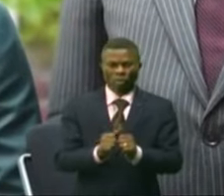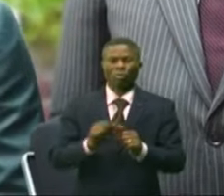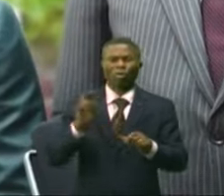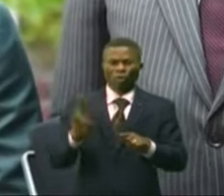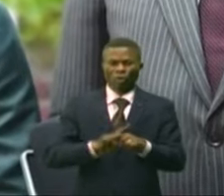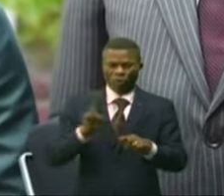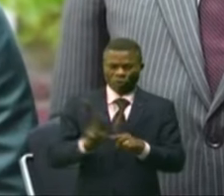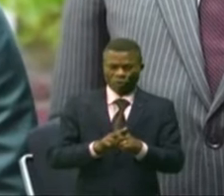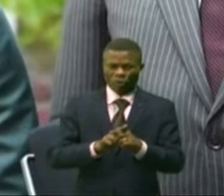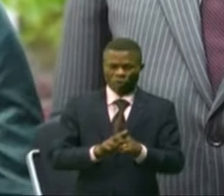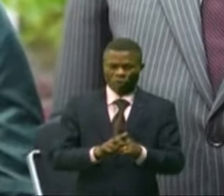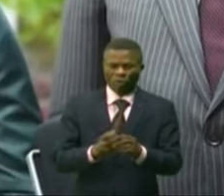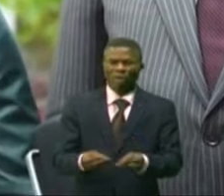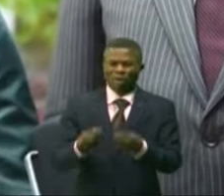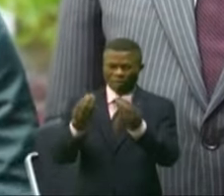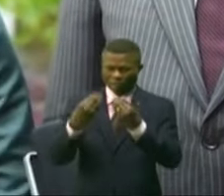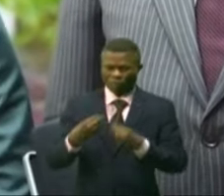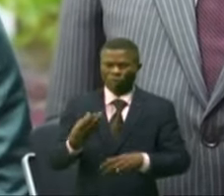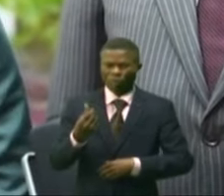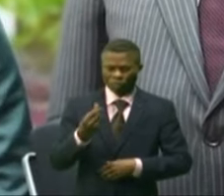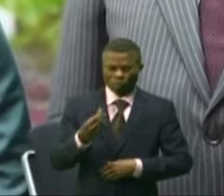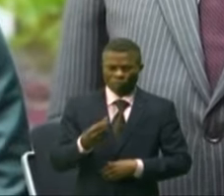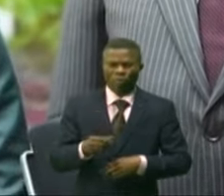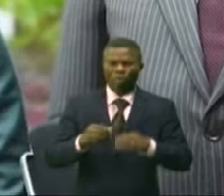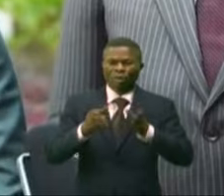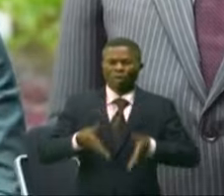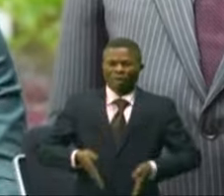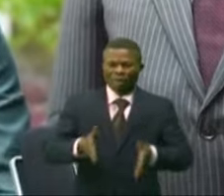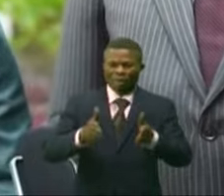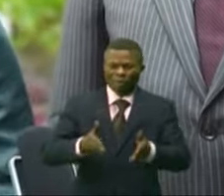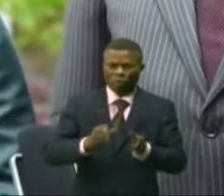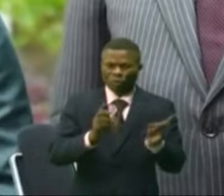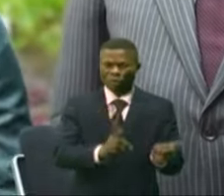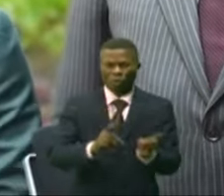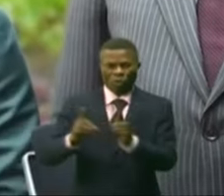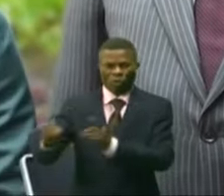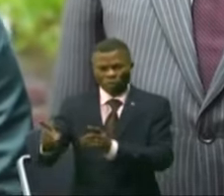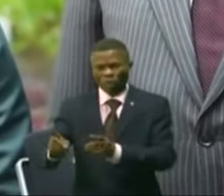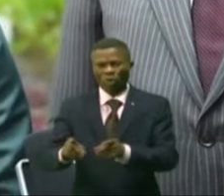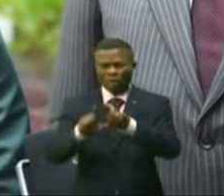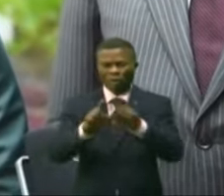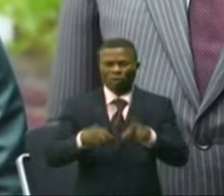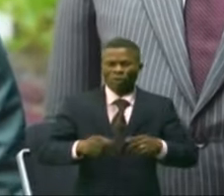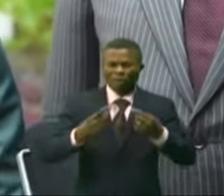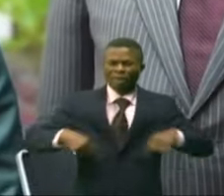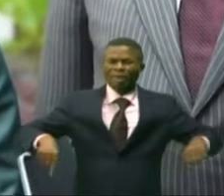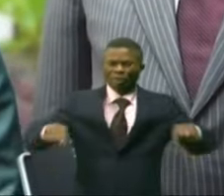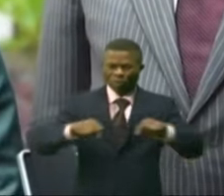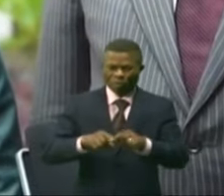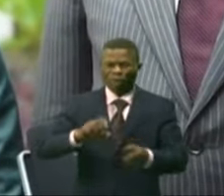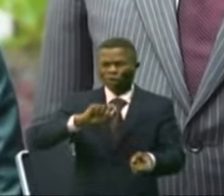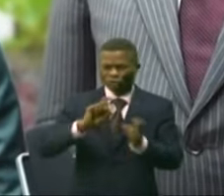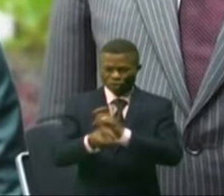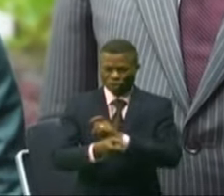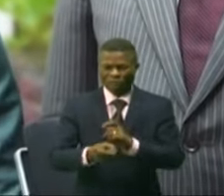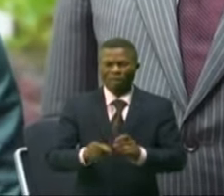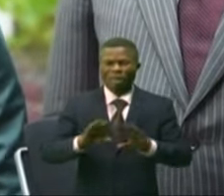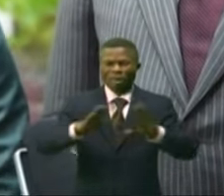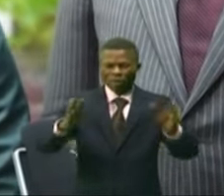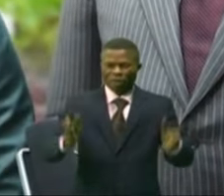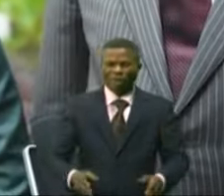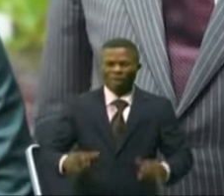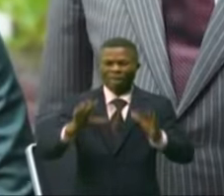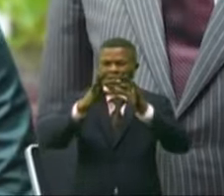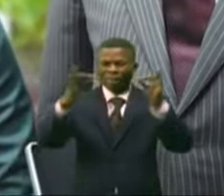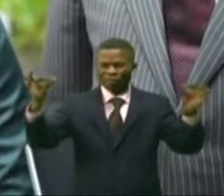devons libérer les entreprises venant, la déviation de réseau, ça veut dire que le long de tracé, il y a des pipelines, le de tracé, il y a des câbles, il y a la